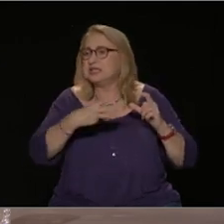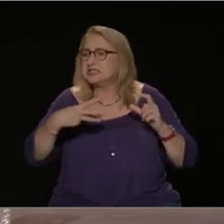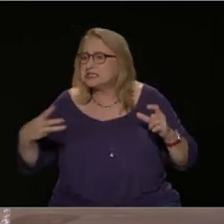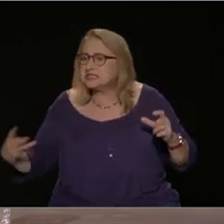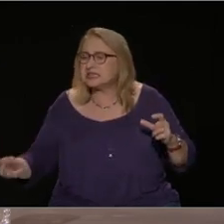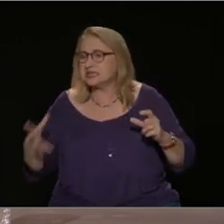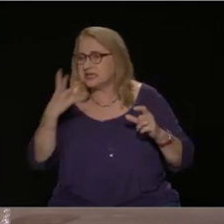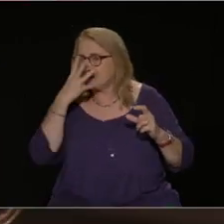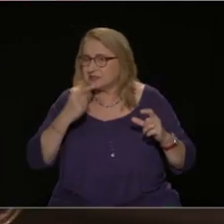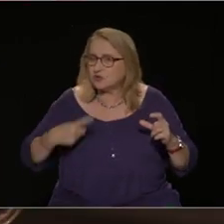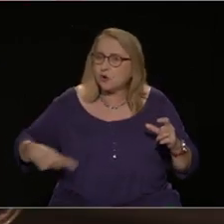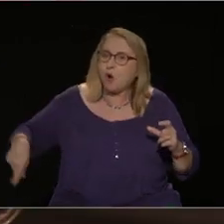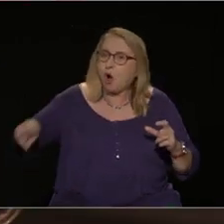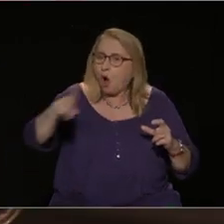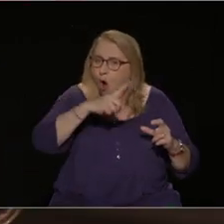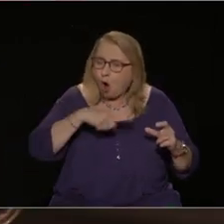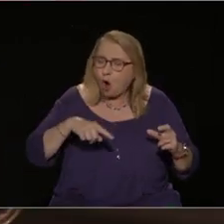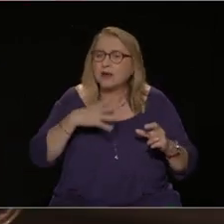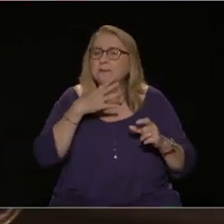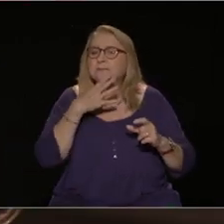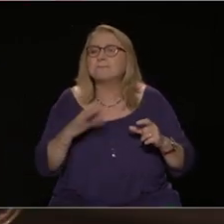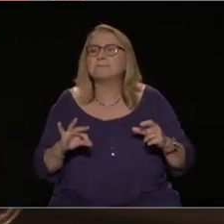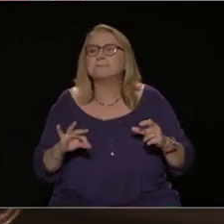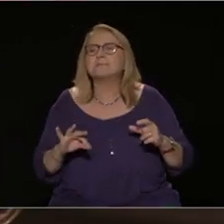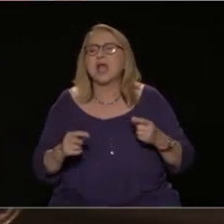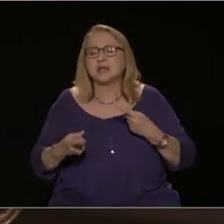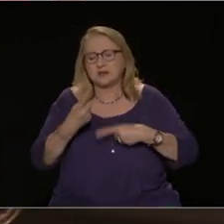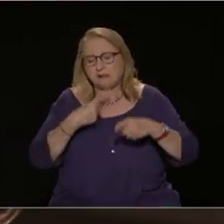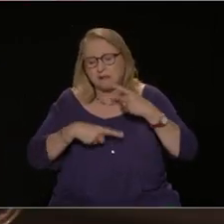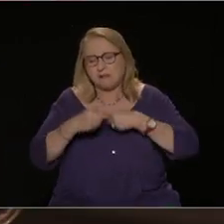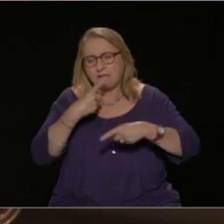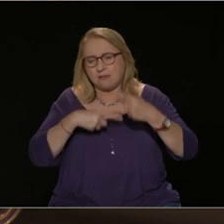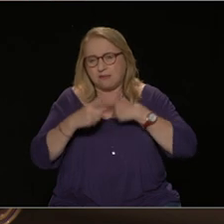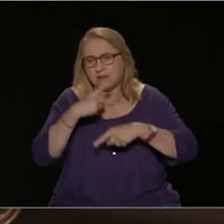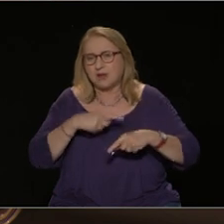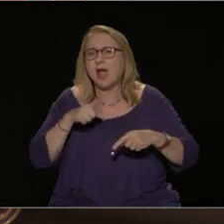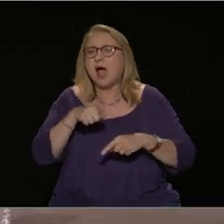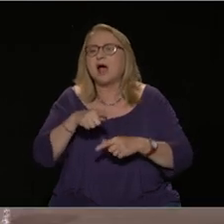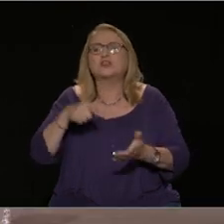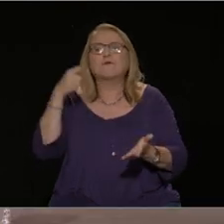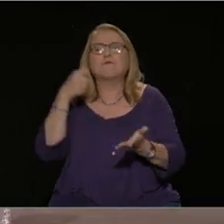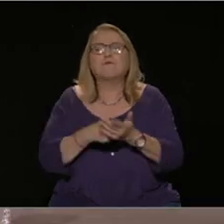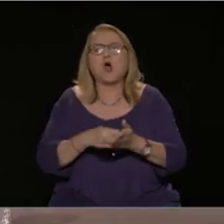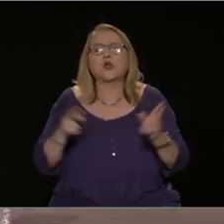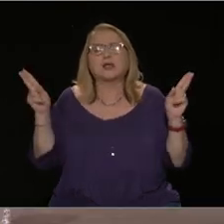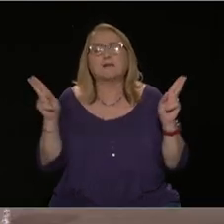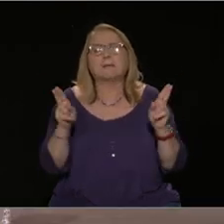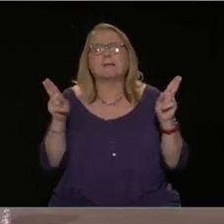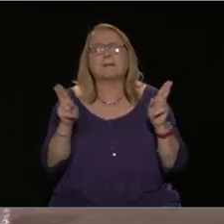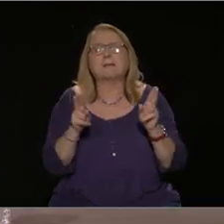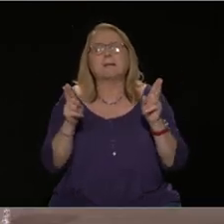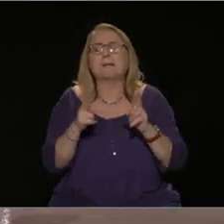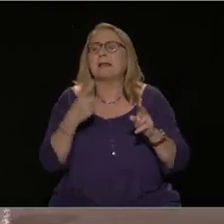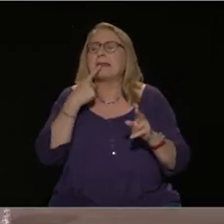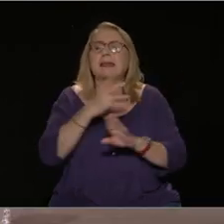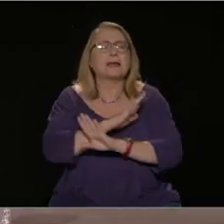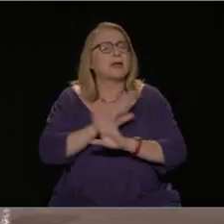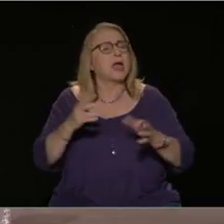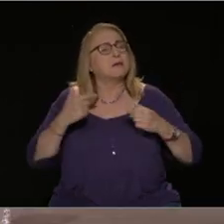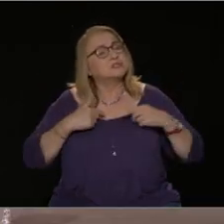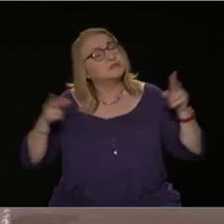ΠΑΣΟΚ κρύβουν ότι η πρώτη ωφελημένη από αυτή τη μείωση φόρων είναι το μεγάλο κεφάλαιο, κρύβουν ότι αυτά τα λεφτά,